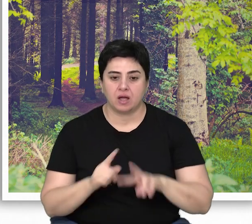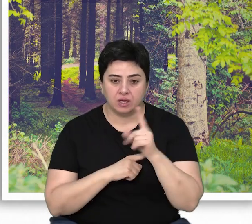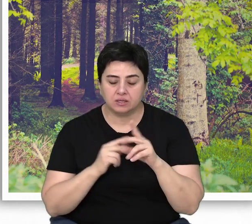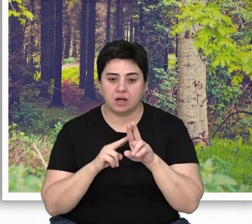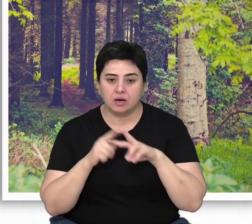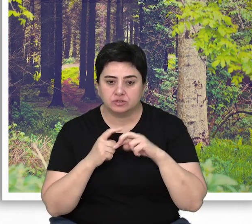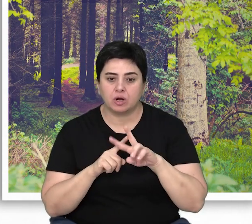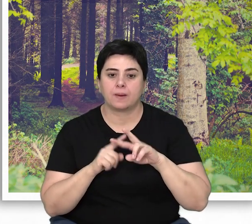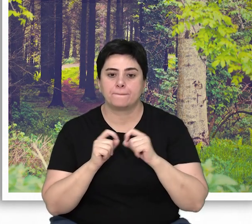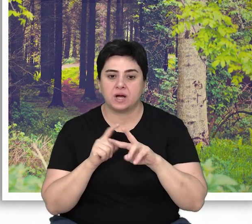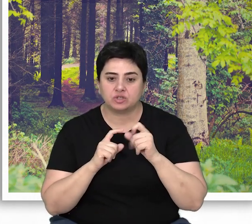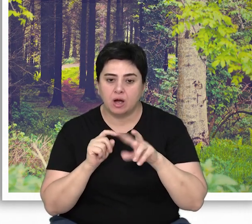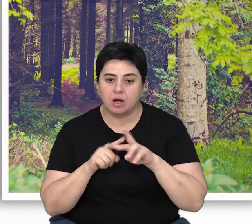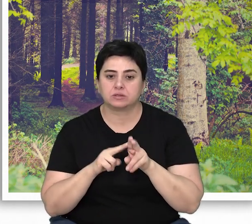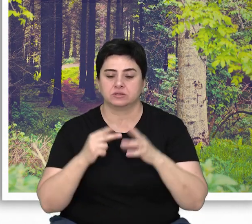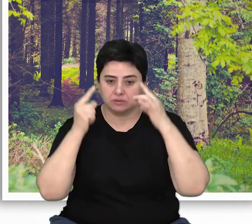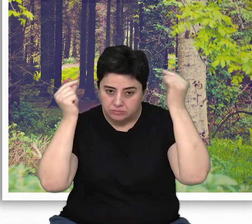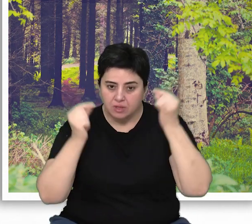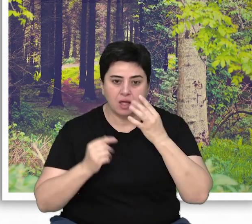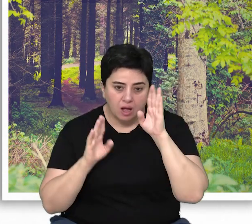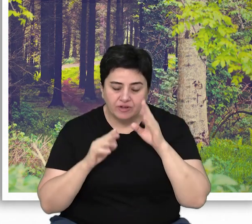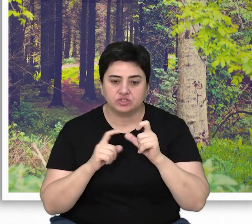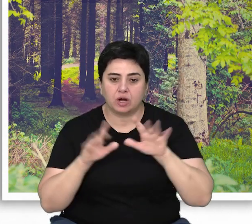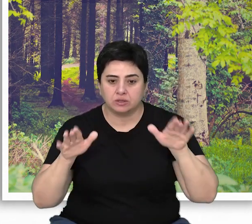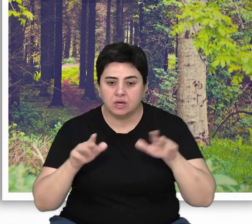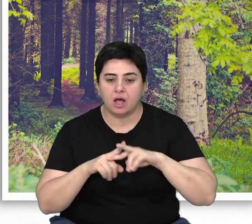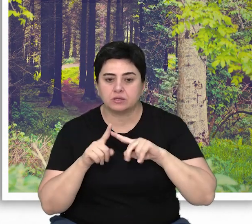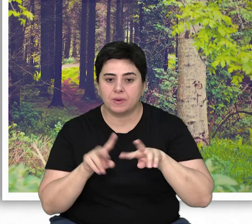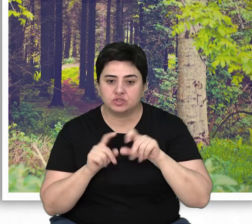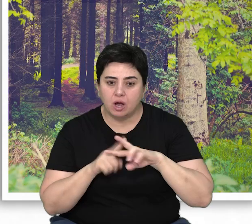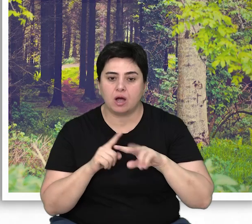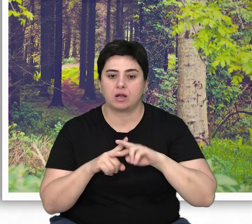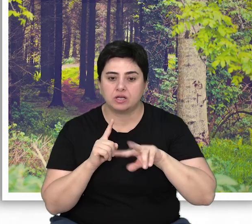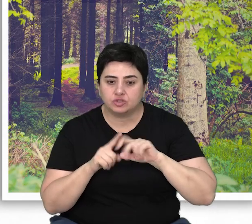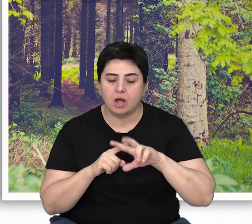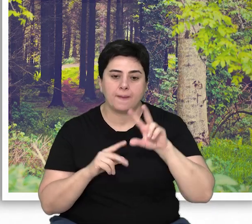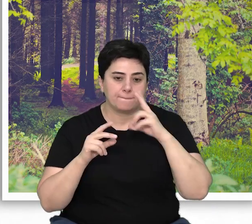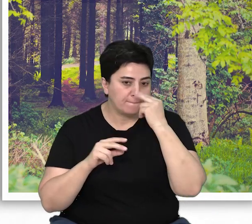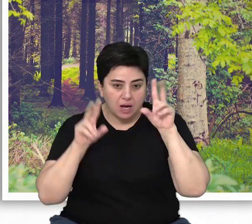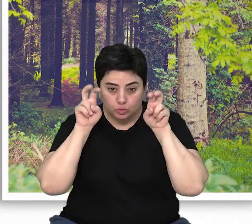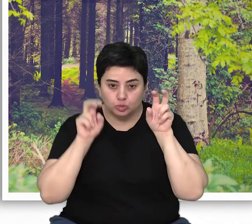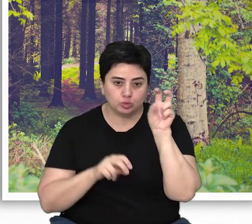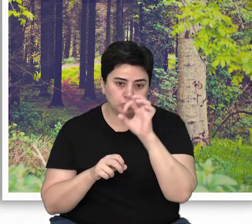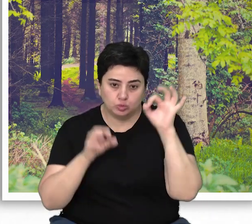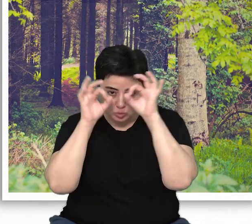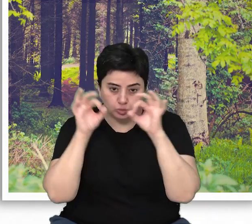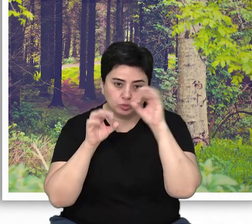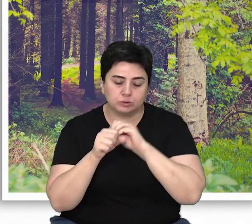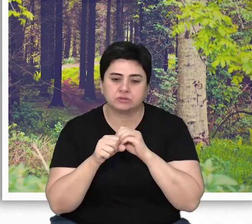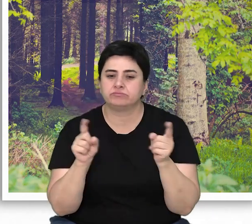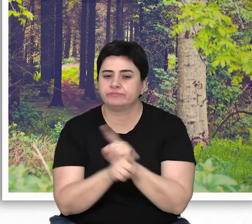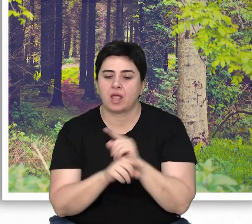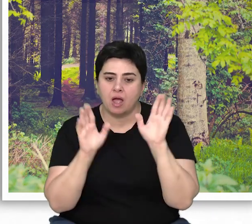Ayı, Karaca, Başak gibi memelilerin yanı sıra Şahin, Atmaca, Alaca, Baykuş gibi yırtıcı türlerin yuva